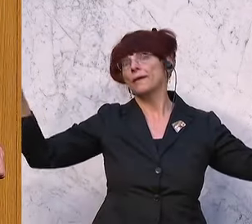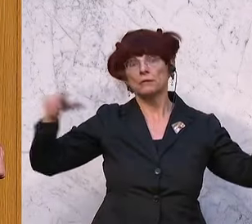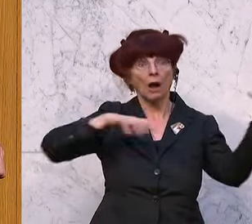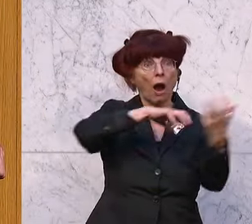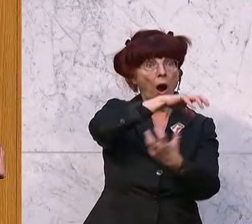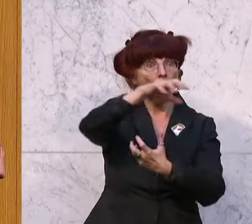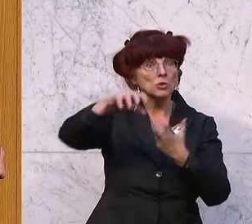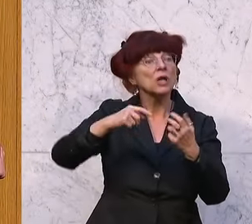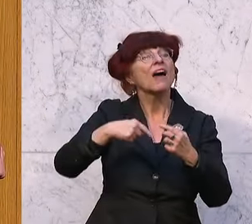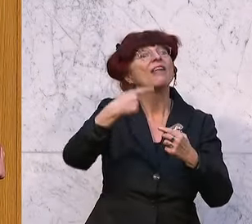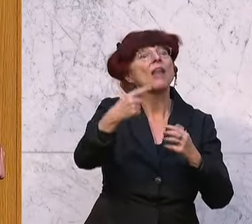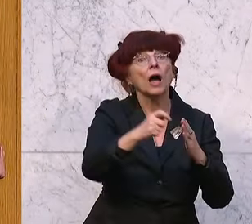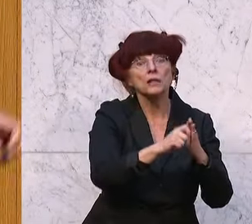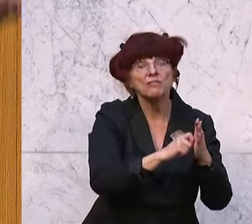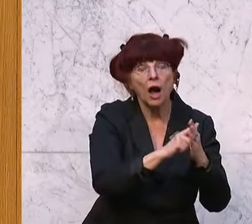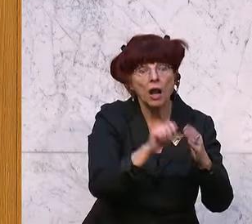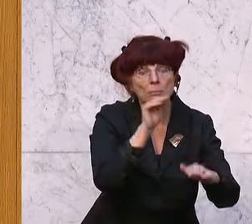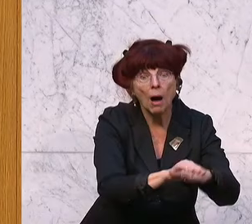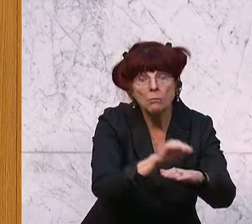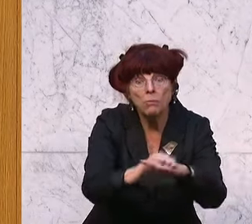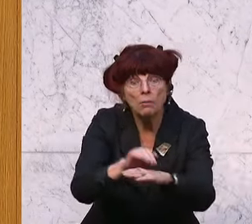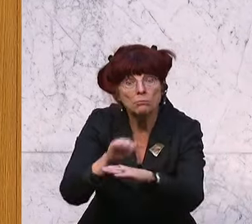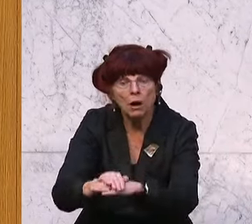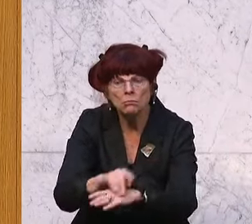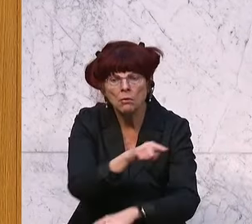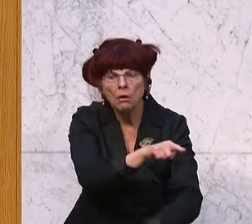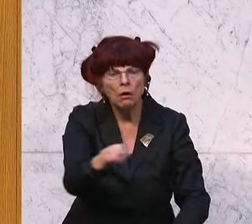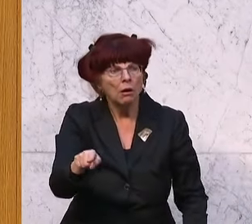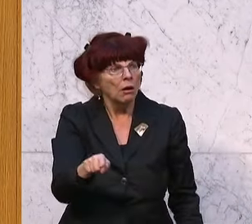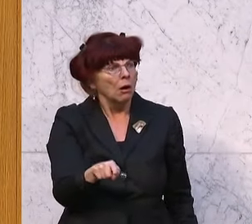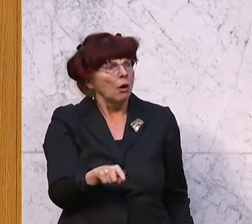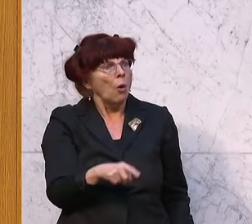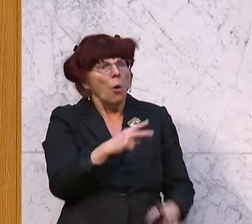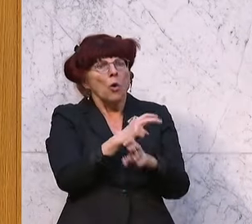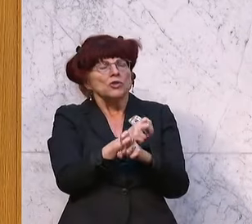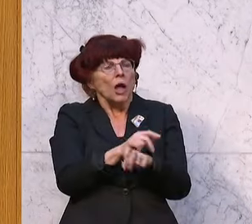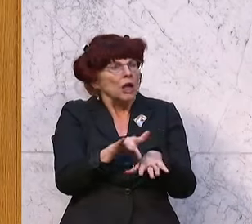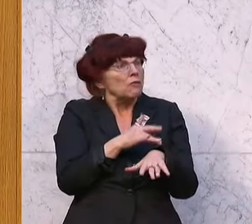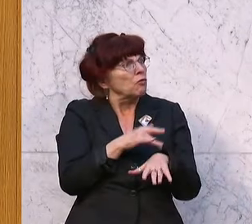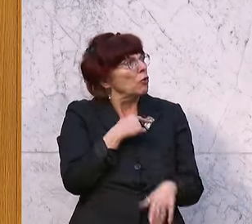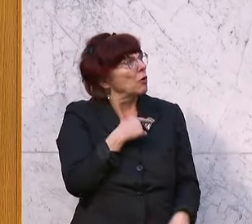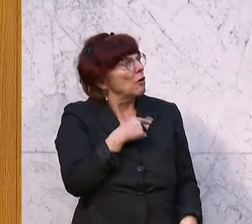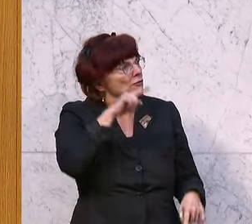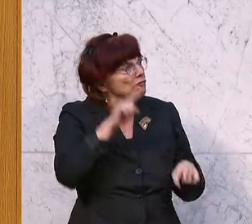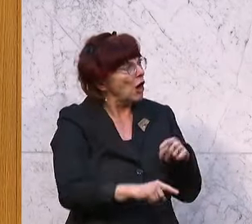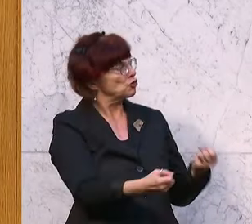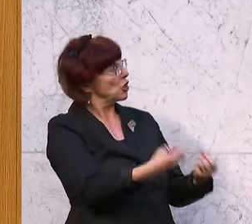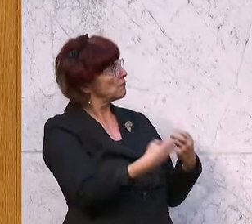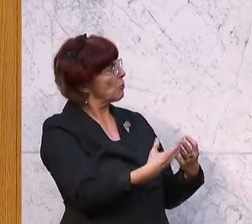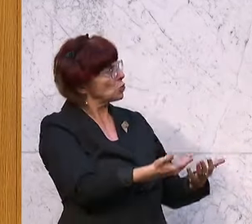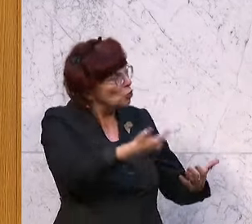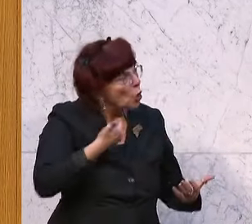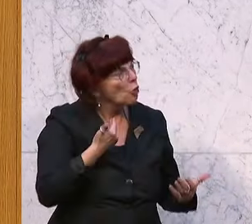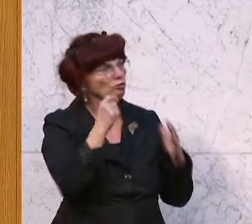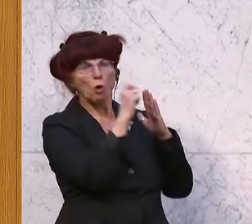nach der Wahl auftut, ja, dass sie sich belogen und betrogen fühlen durch die Desinformation, die da vor der Wahl